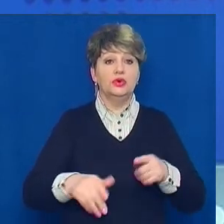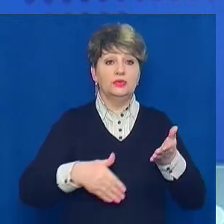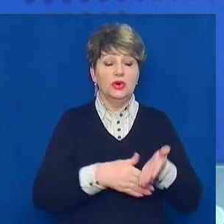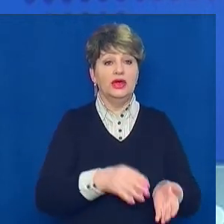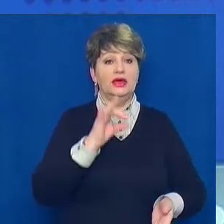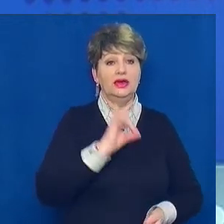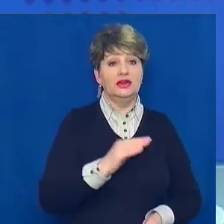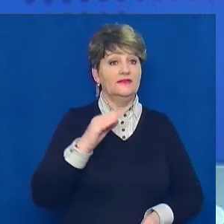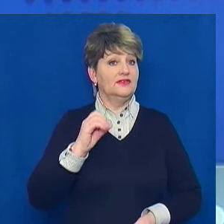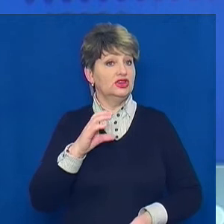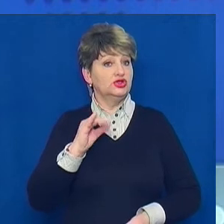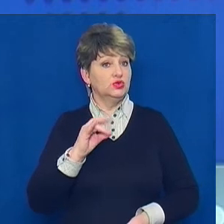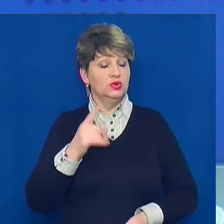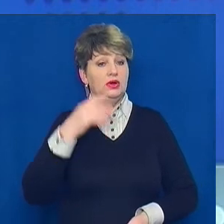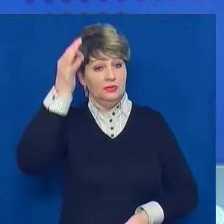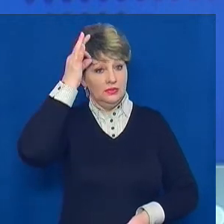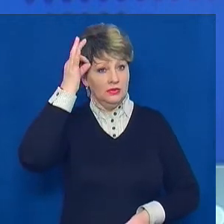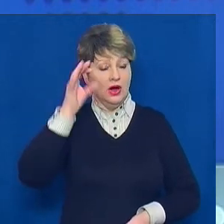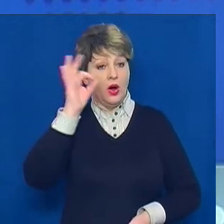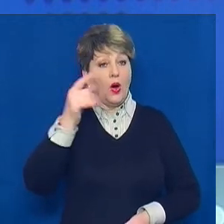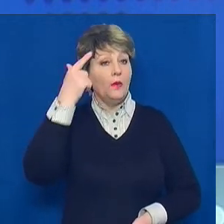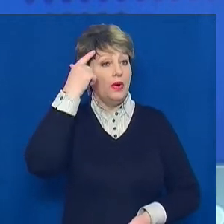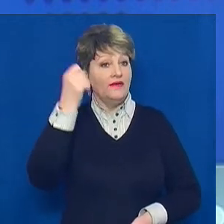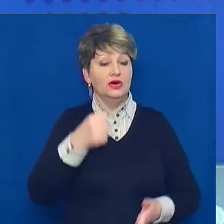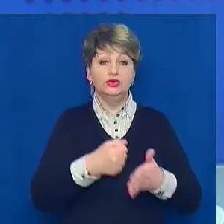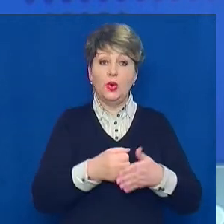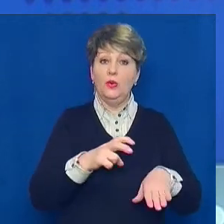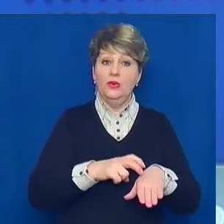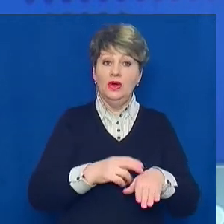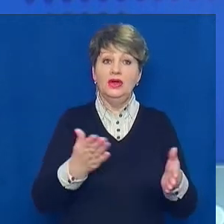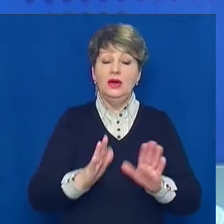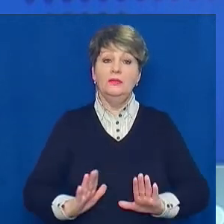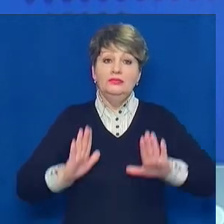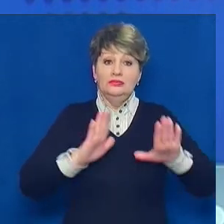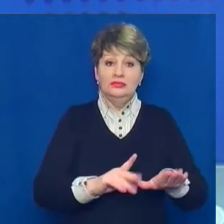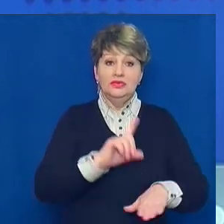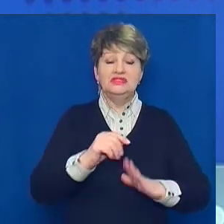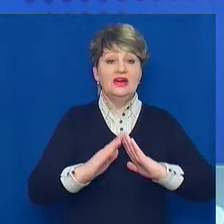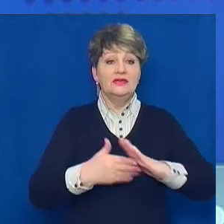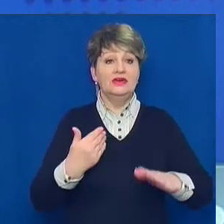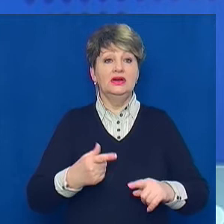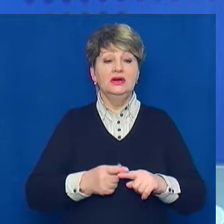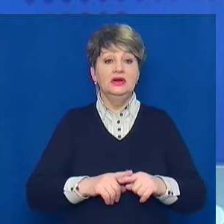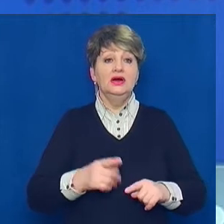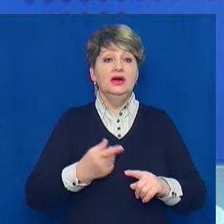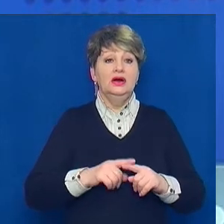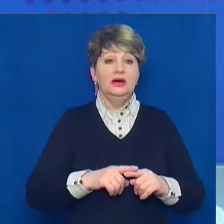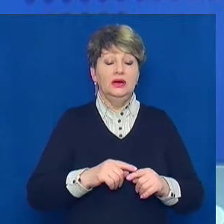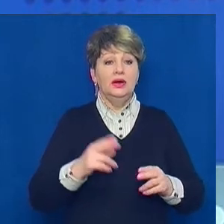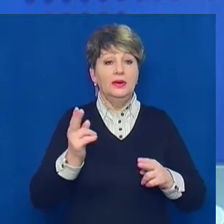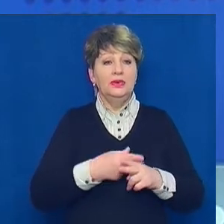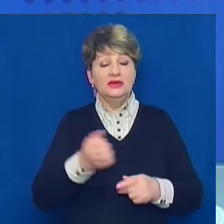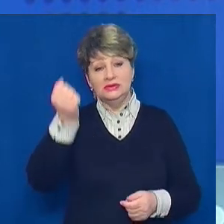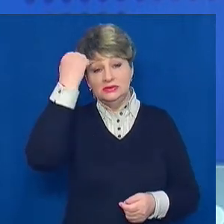Фесун. Надаємо, йдеться про повідомлення до медиків, які прибули за викликом на допомогу непритомному. На